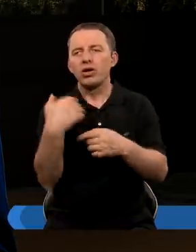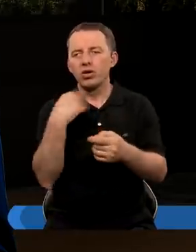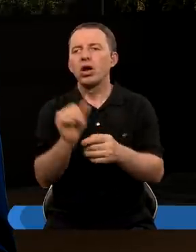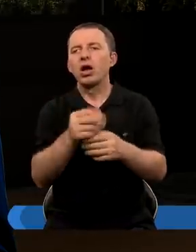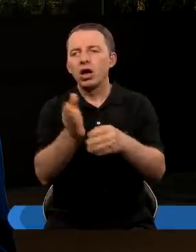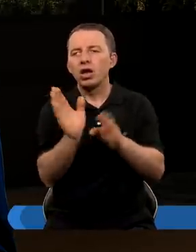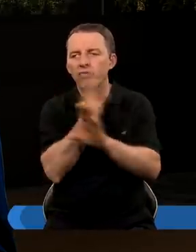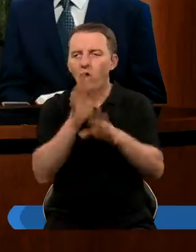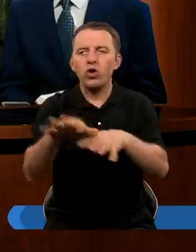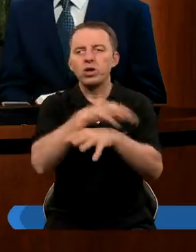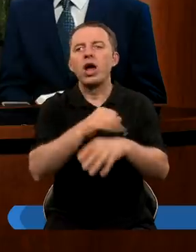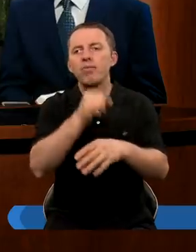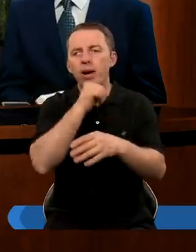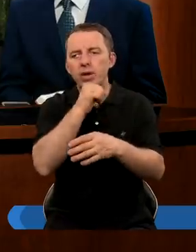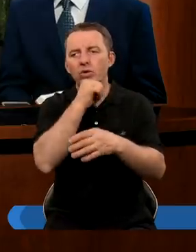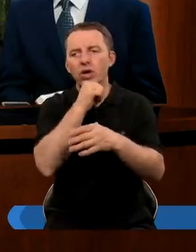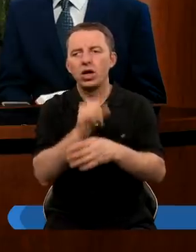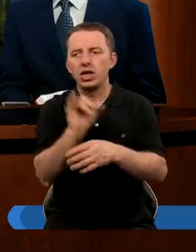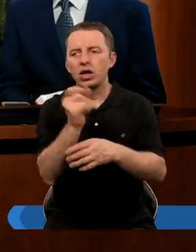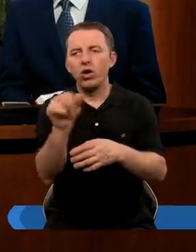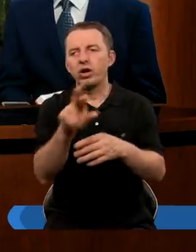króla Babilonu. Dziękuję bardzo.